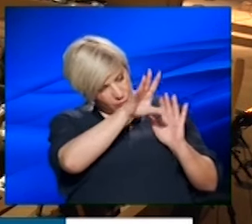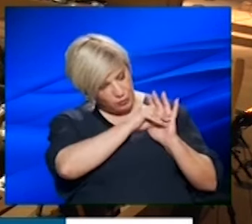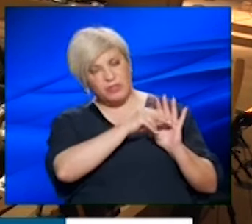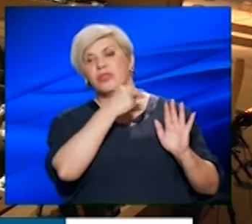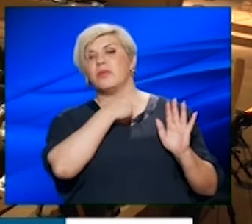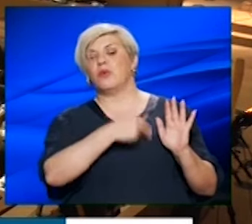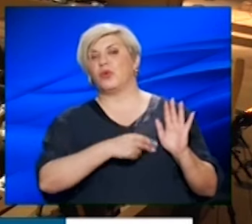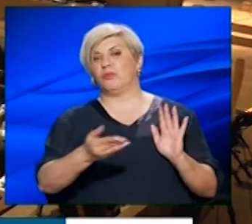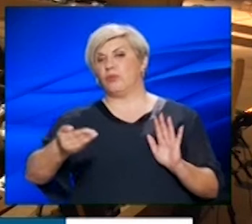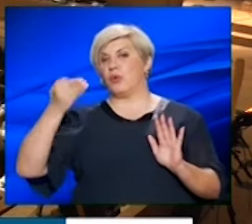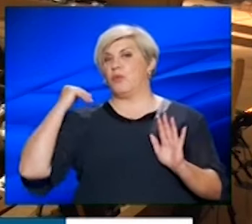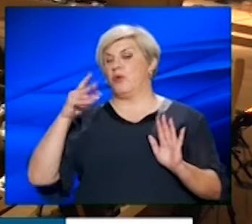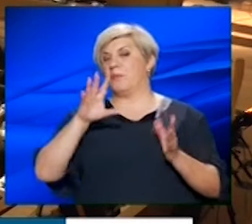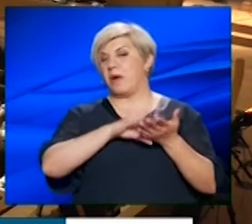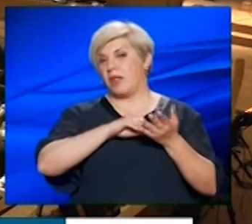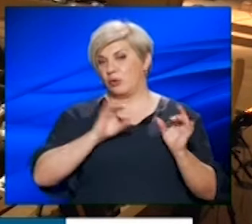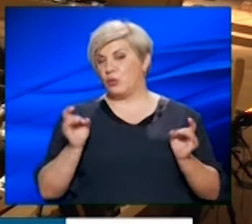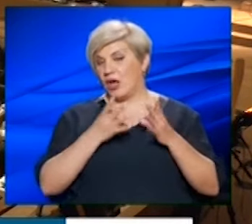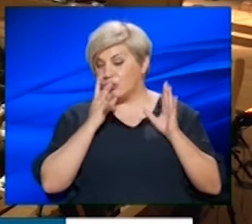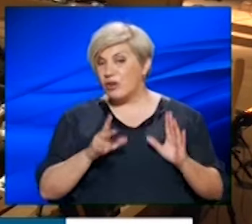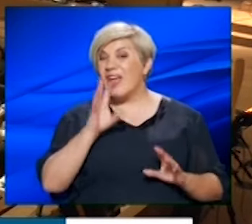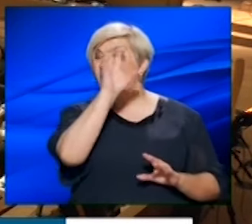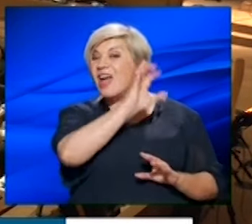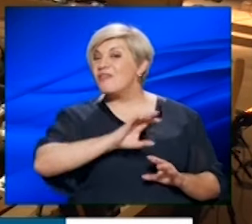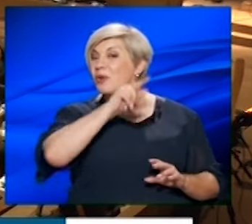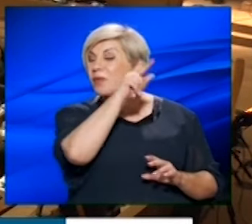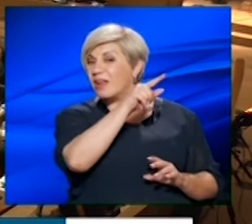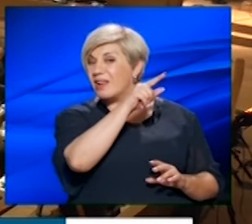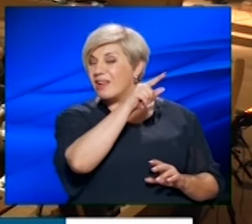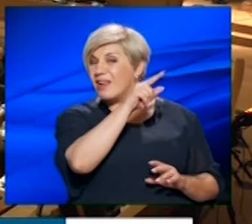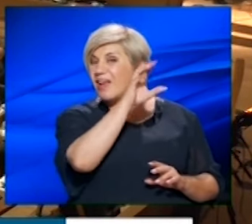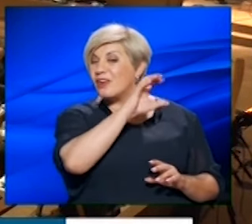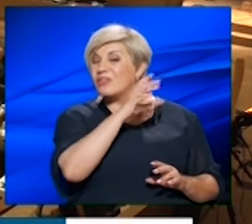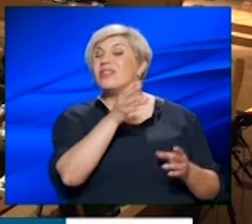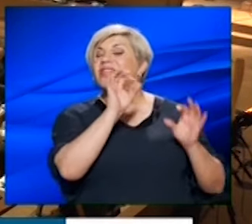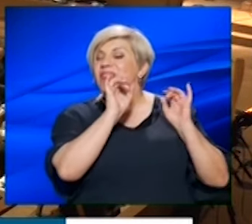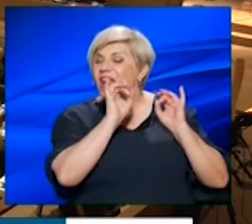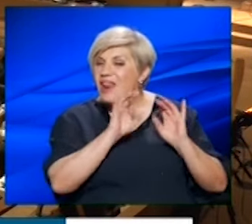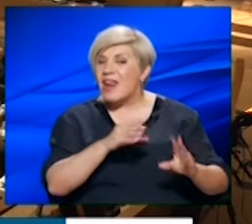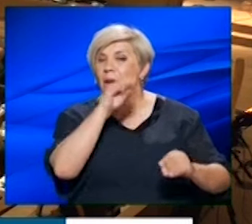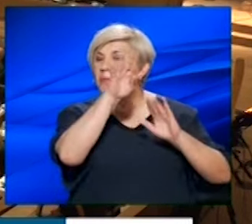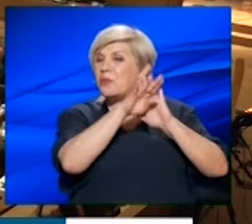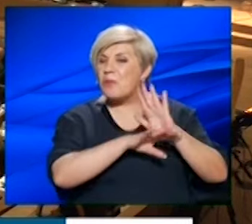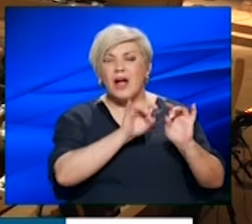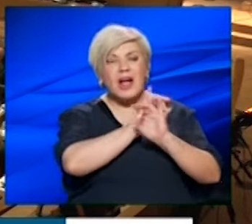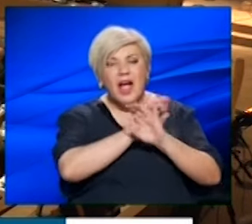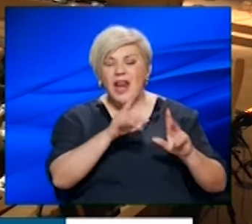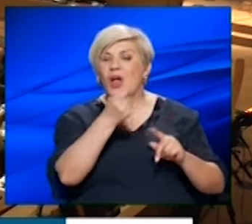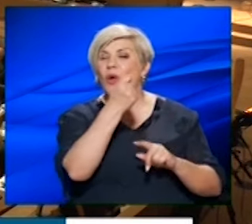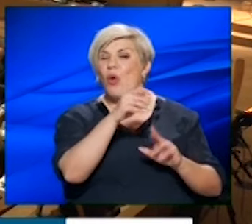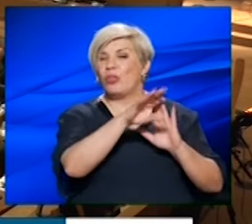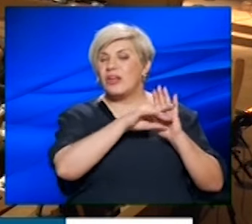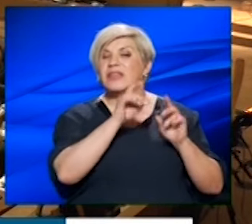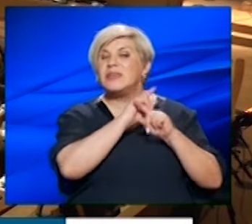προηγούμενων τουλάχιστον, από την οποία η Ευρωπαϊκή Ένωση δεν βρίσκεται κανένα πρόγραμμα, κανένα κονδύλι,